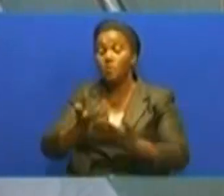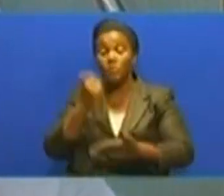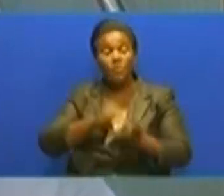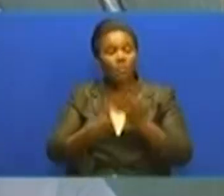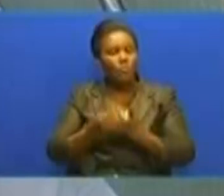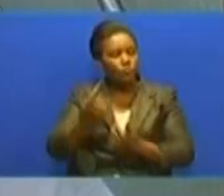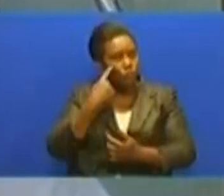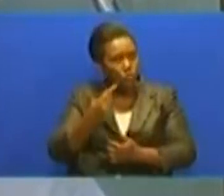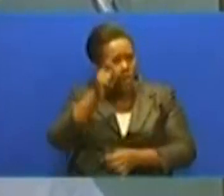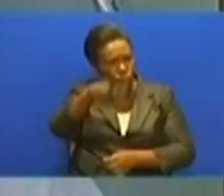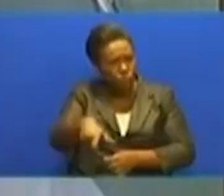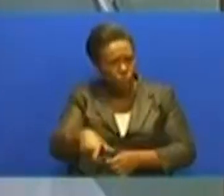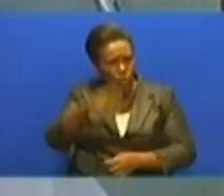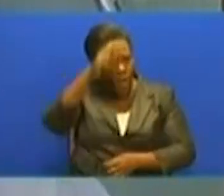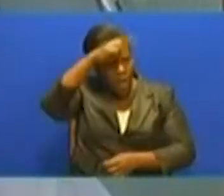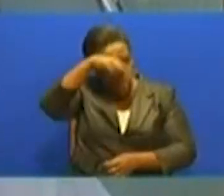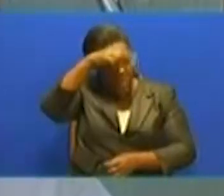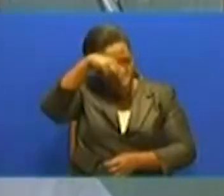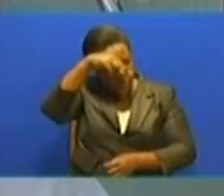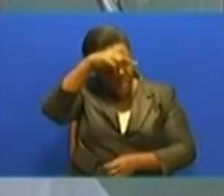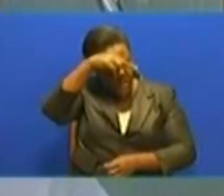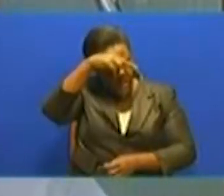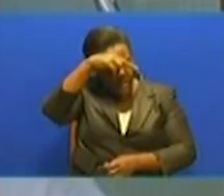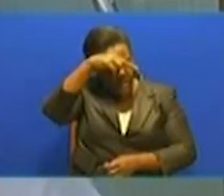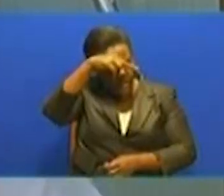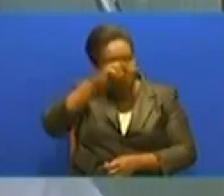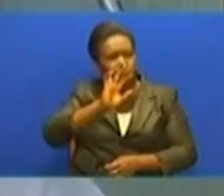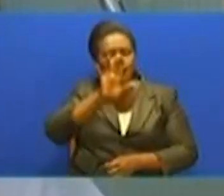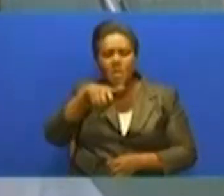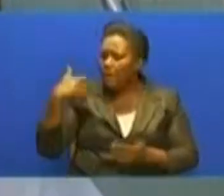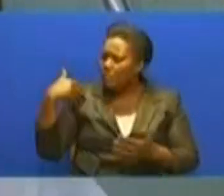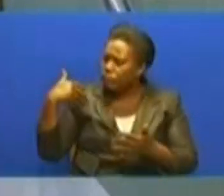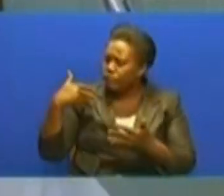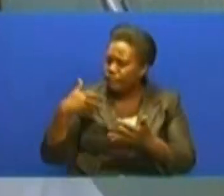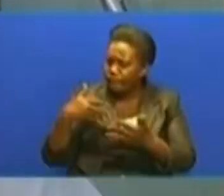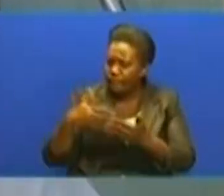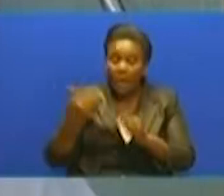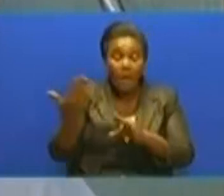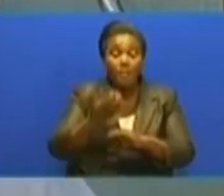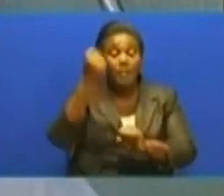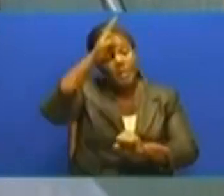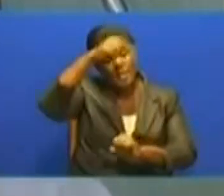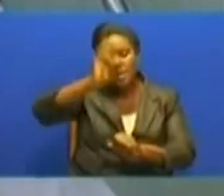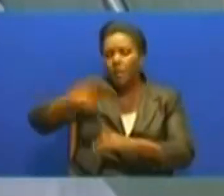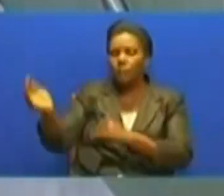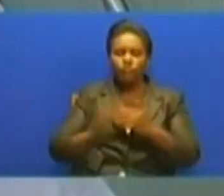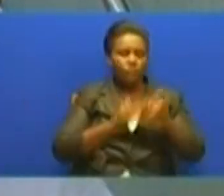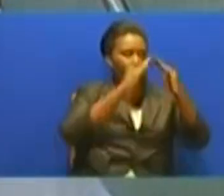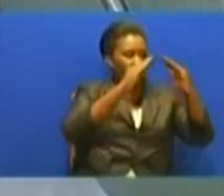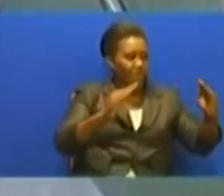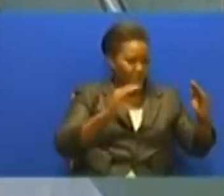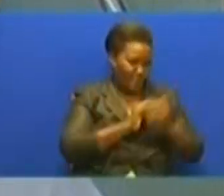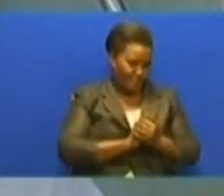unakuta mtu ame maliza kusoma Miaka luko chwone, miaka luko chwone, amesha soma tayari Na anarudi,